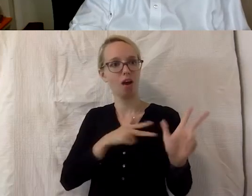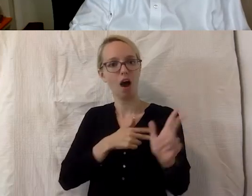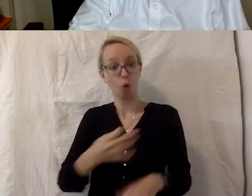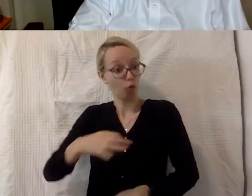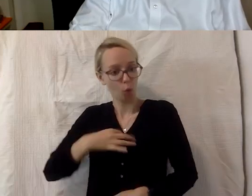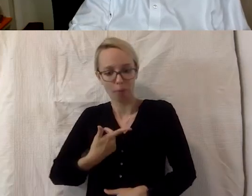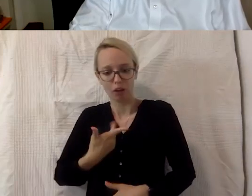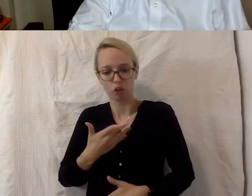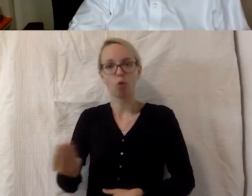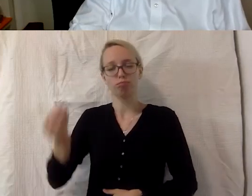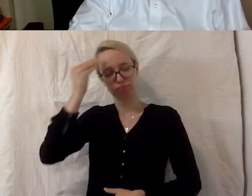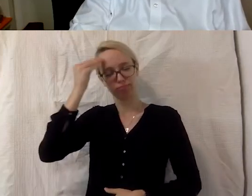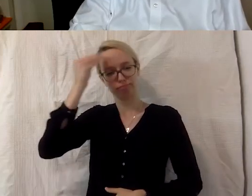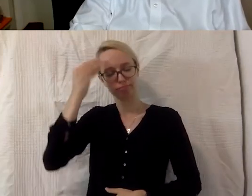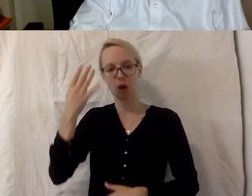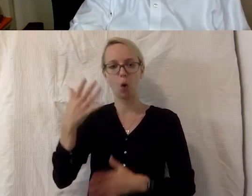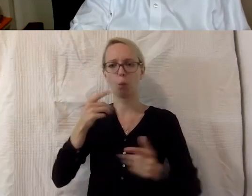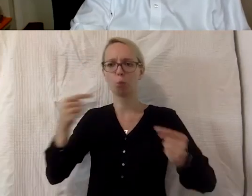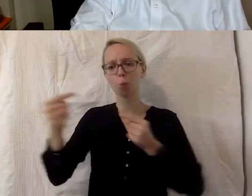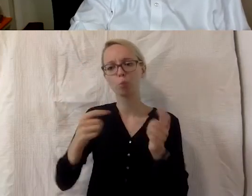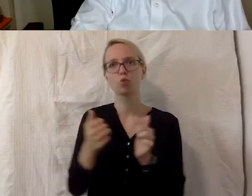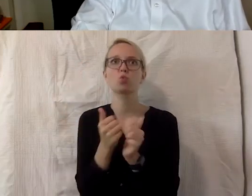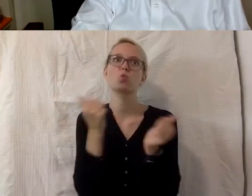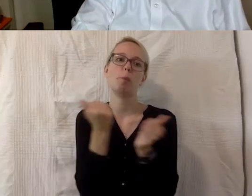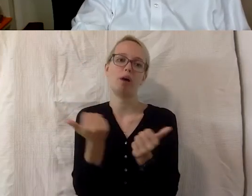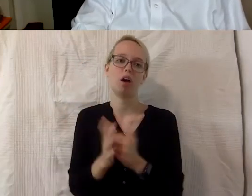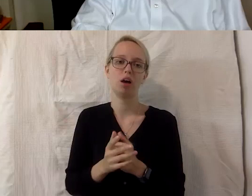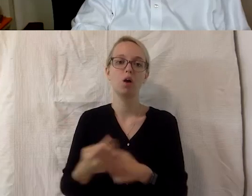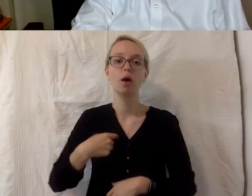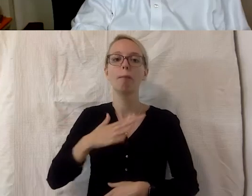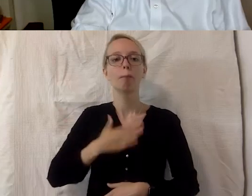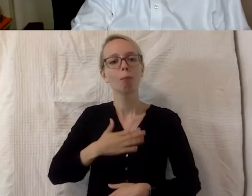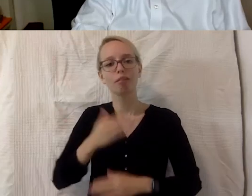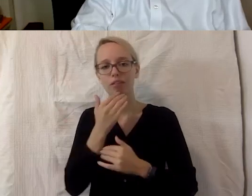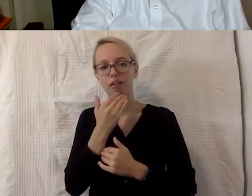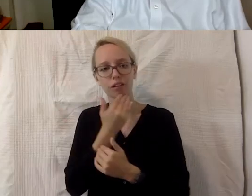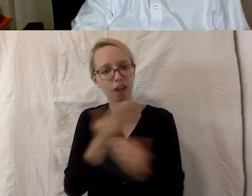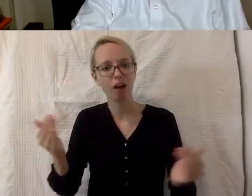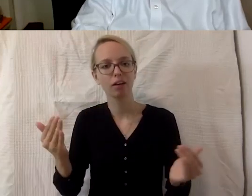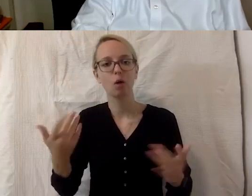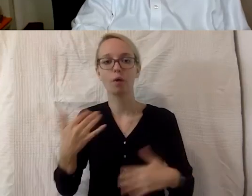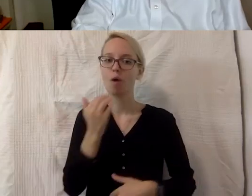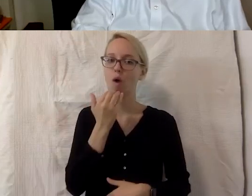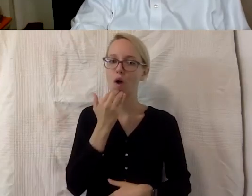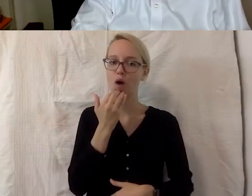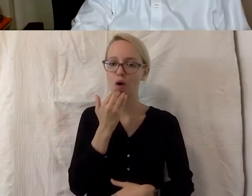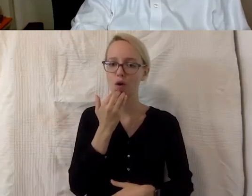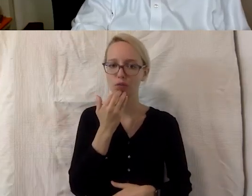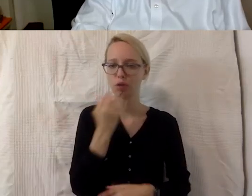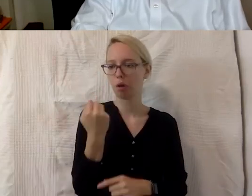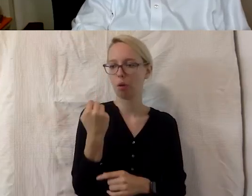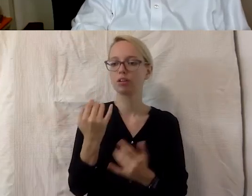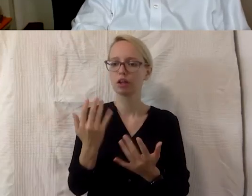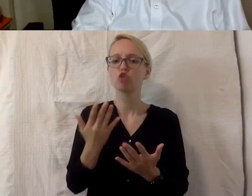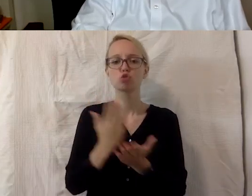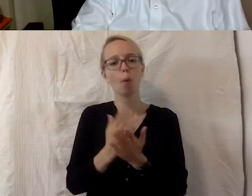muss ich sagen, sehr lehrreiche Diskussion, die wir hatten und ich möchte mich bedanken und ich hoffe, dass wir ein paar von den Sachen, die wir beredet haben, im